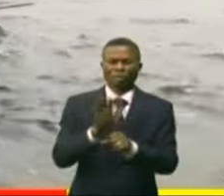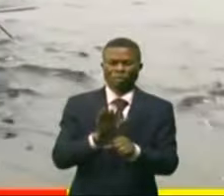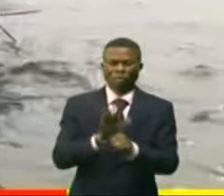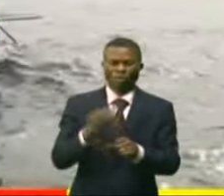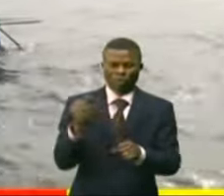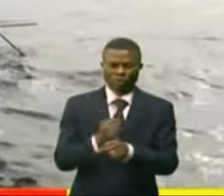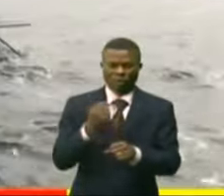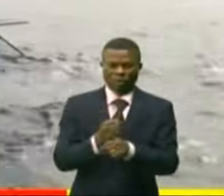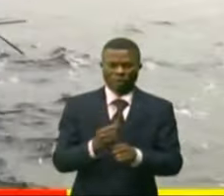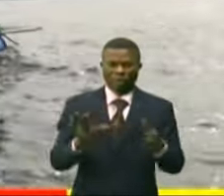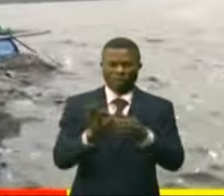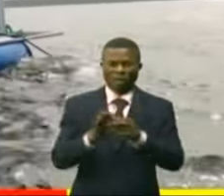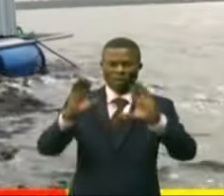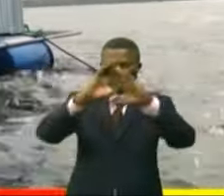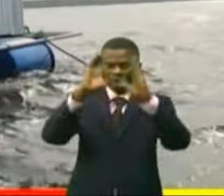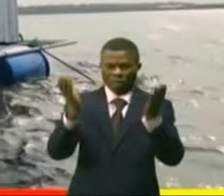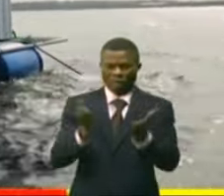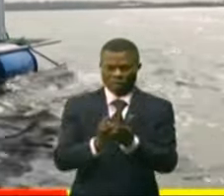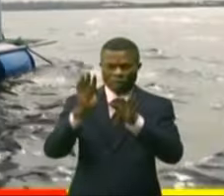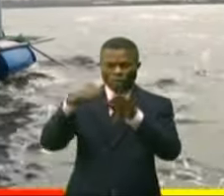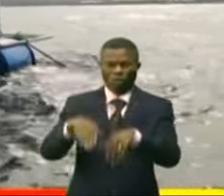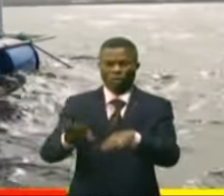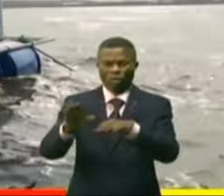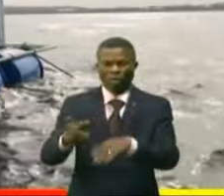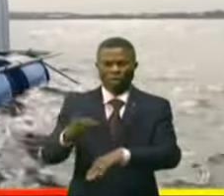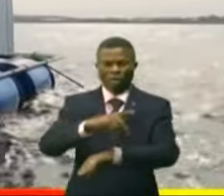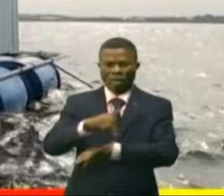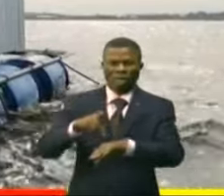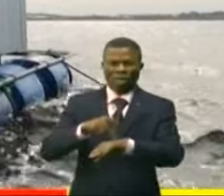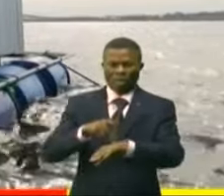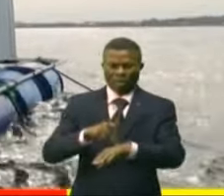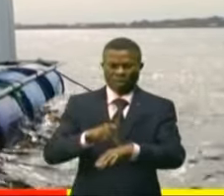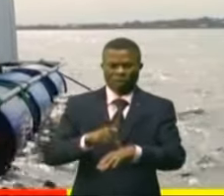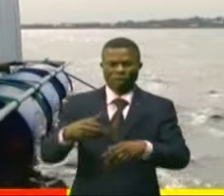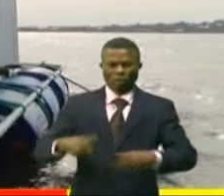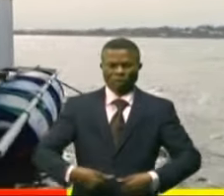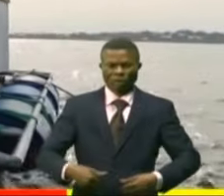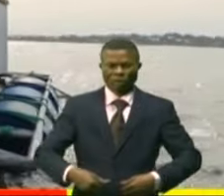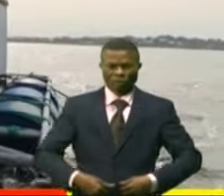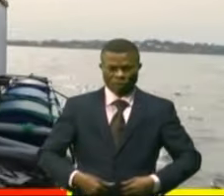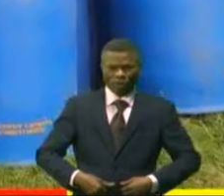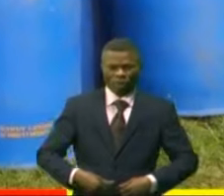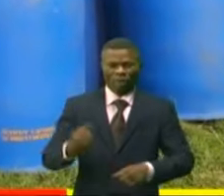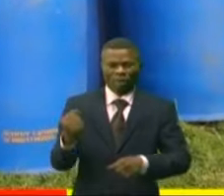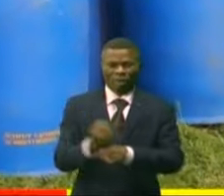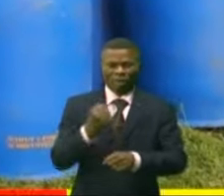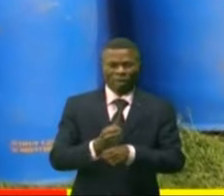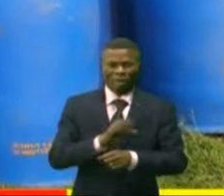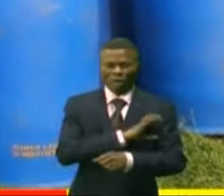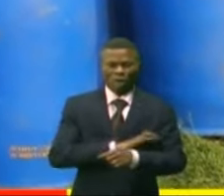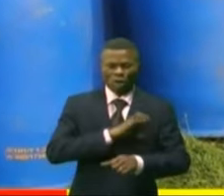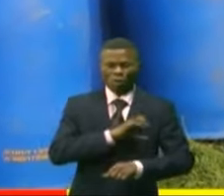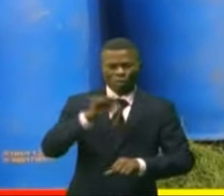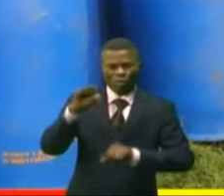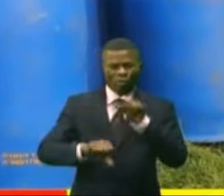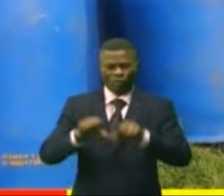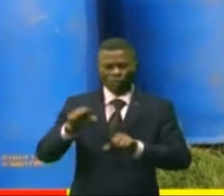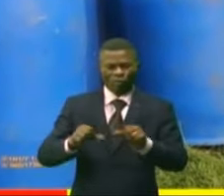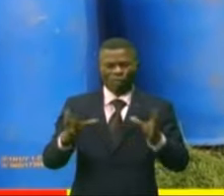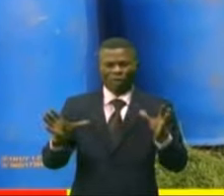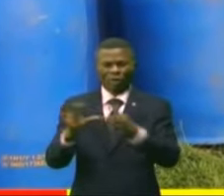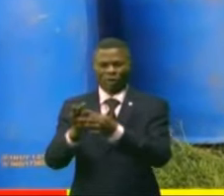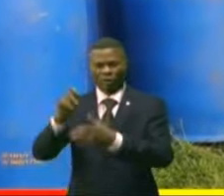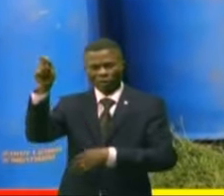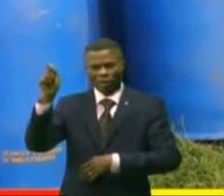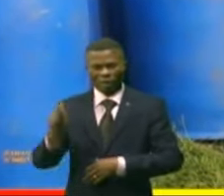la cohésion des communautés riveraines dans cette province où les jeunes sont exposés à l'activisme de groupes armés. Une manière pour